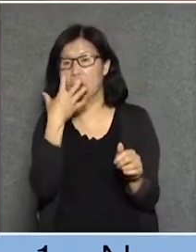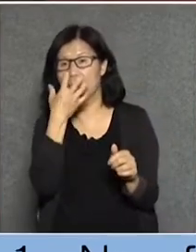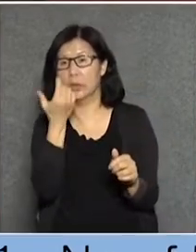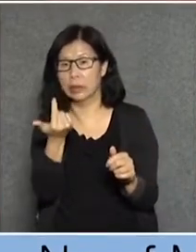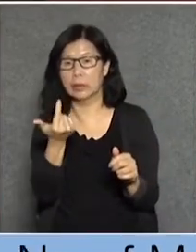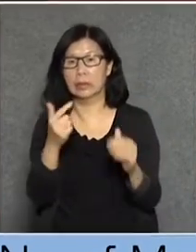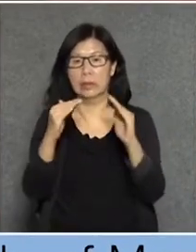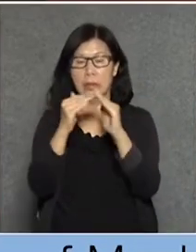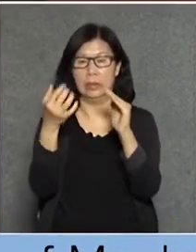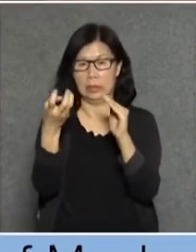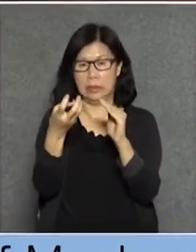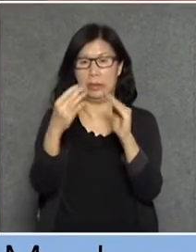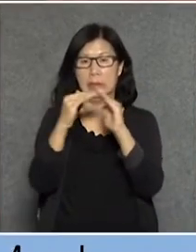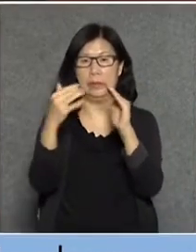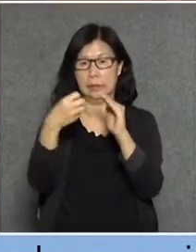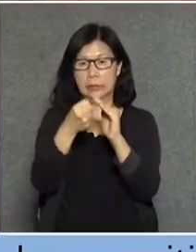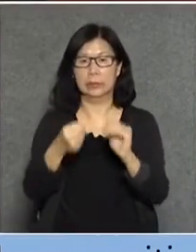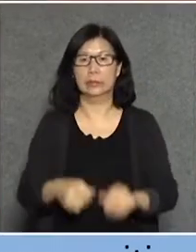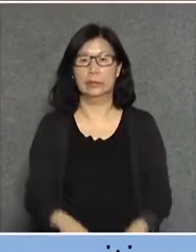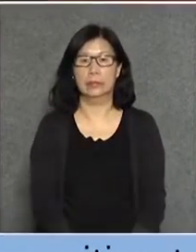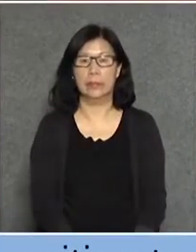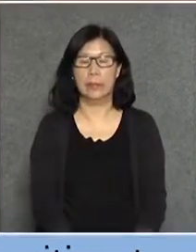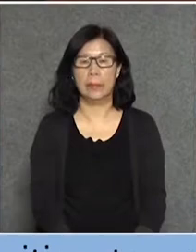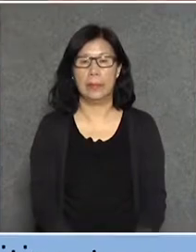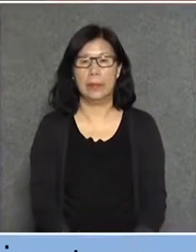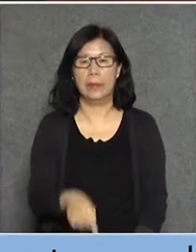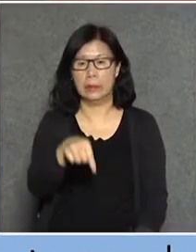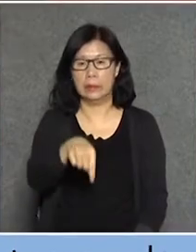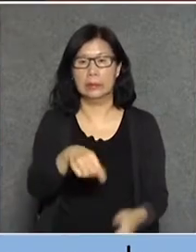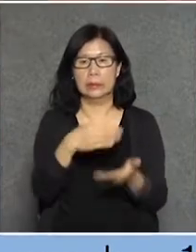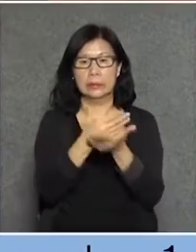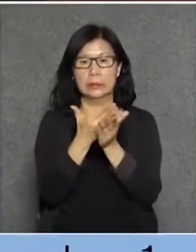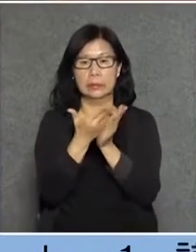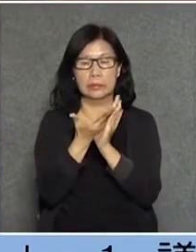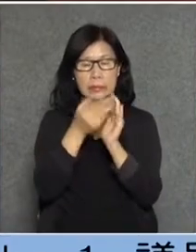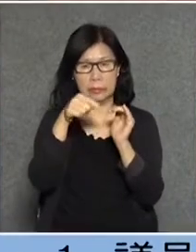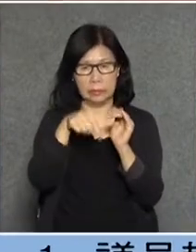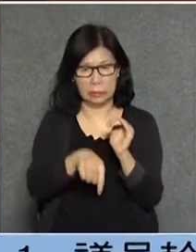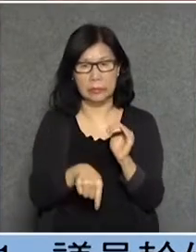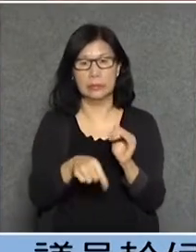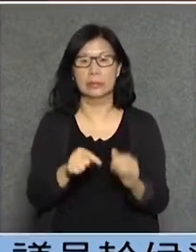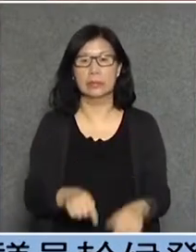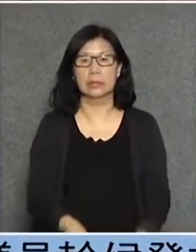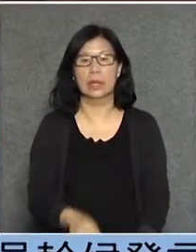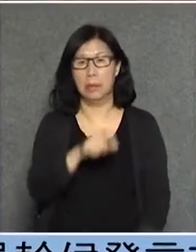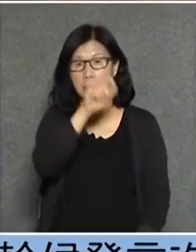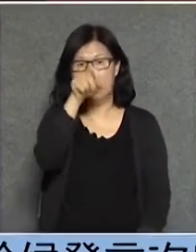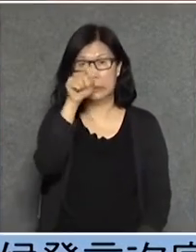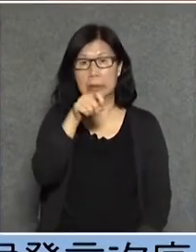很難推翻這一類的事情是其中一個問題